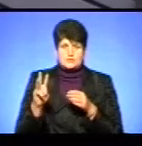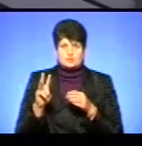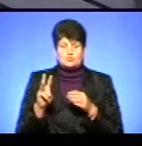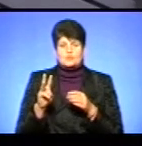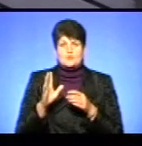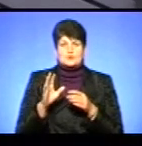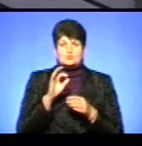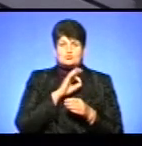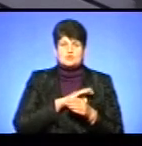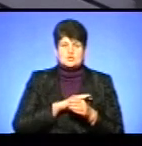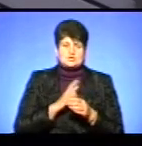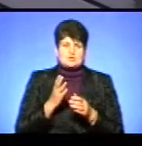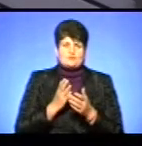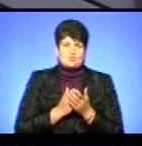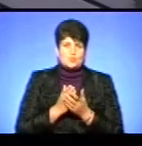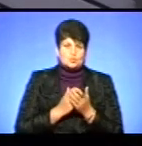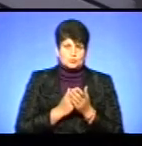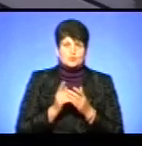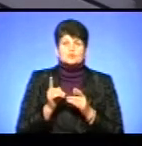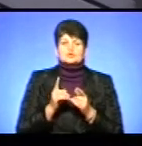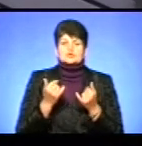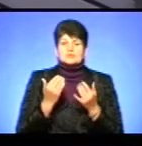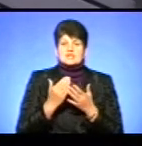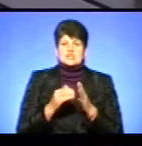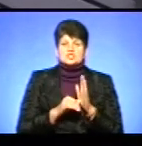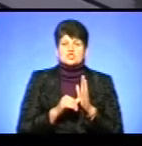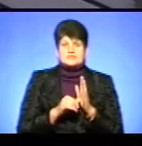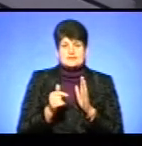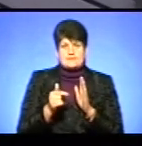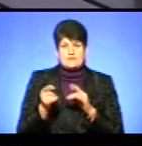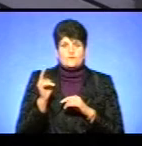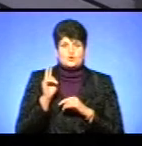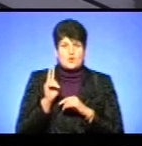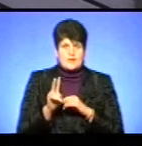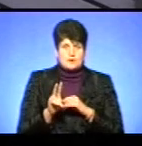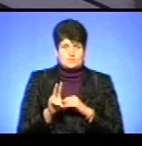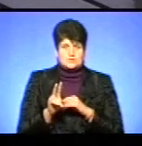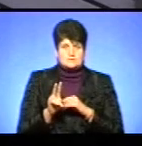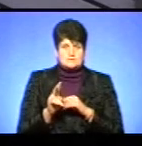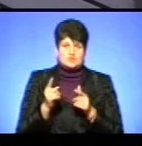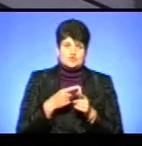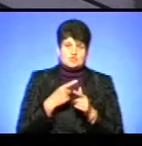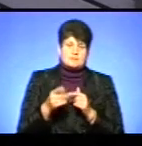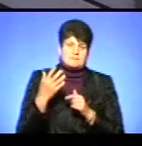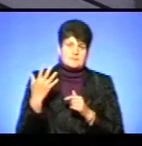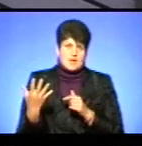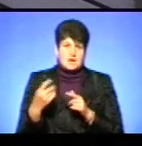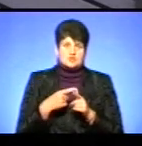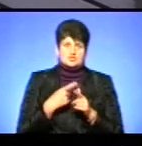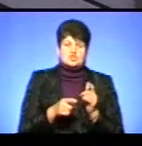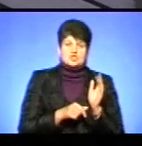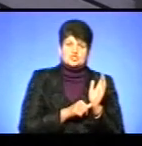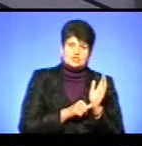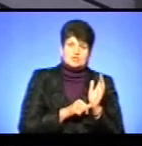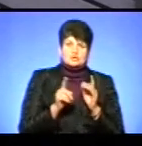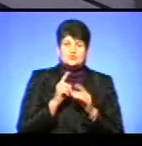і комунальних послуг. Про що зараз йдеться? 6 гривень в тролейбусі, чи 5, чи 6? І що робити